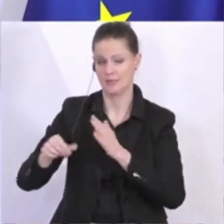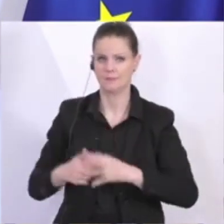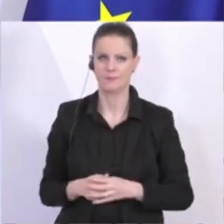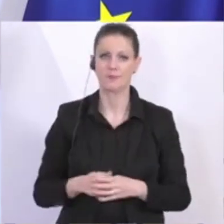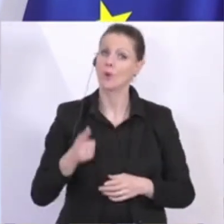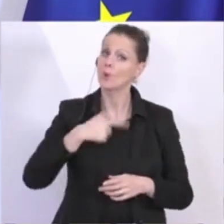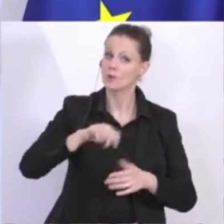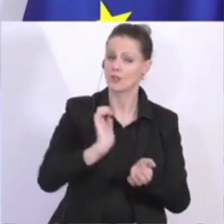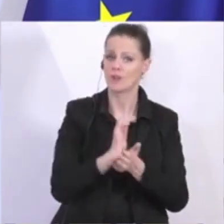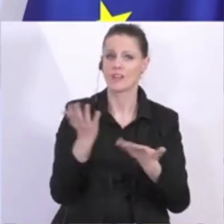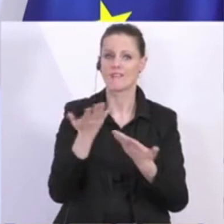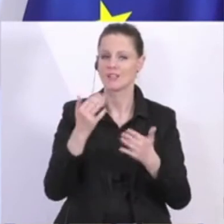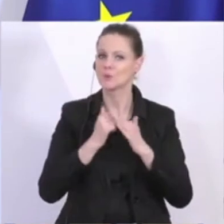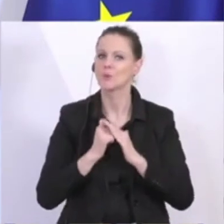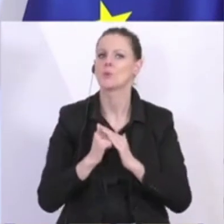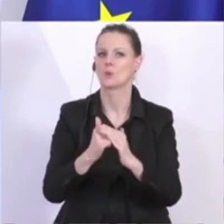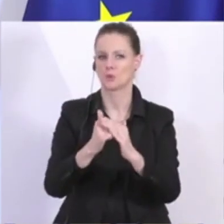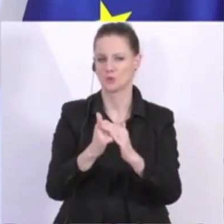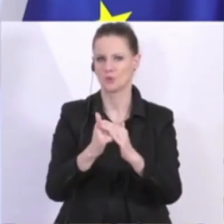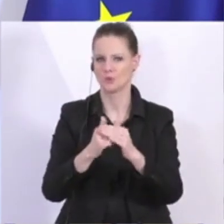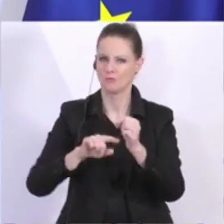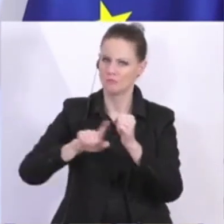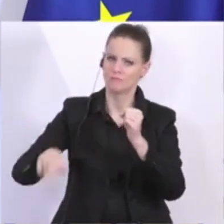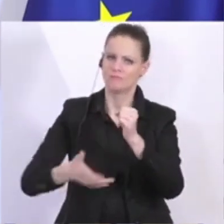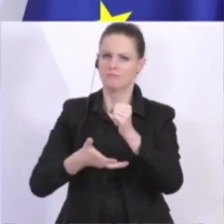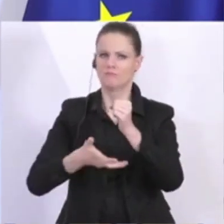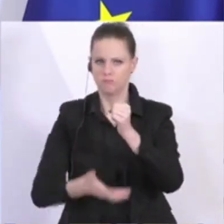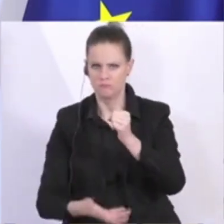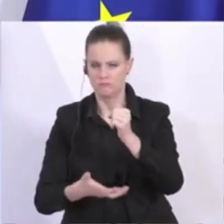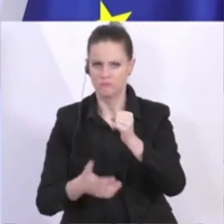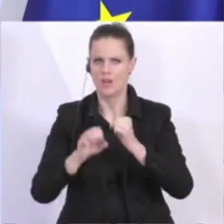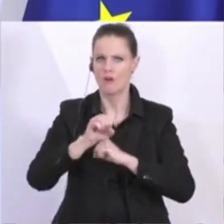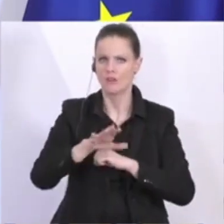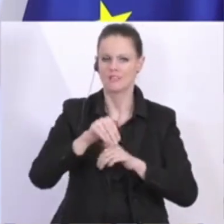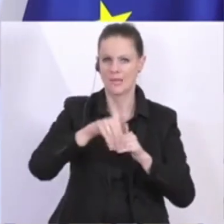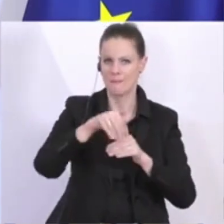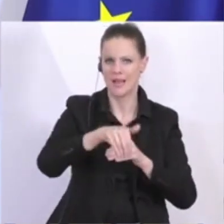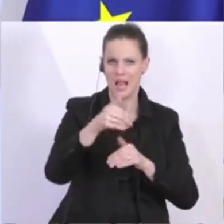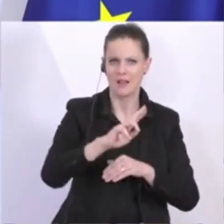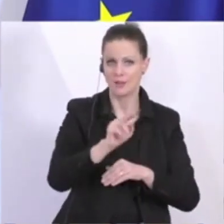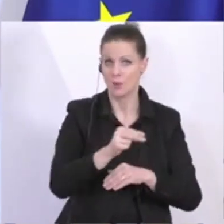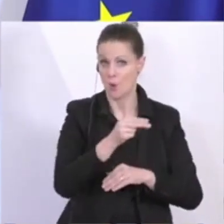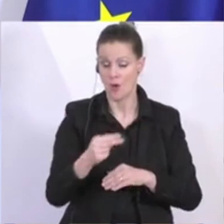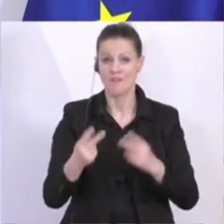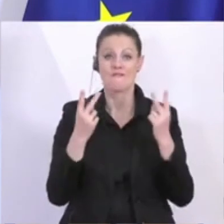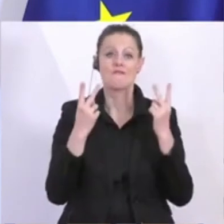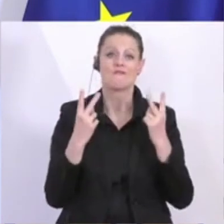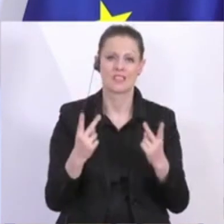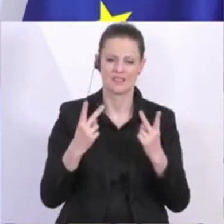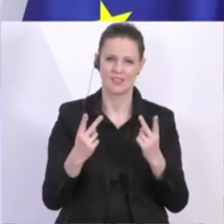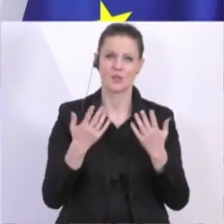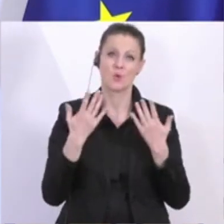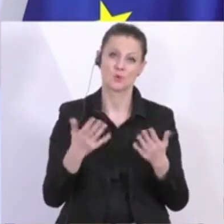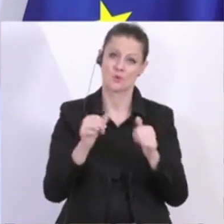zu unterstützen und mit dem großen Fonds mit den 15 Milliarden Euro ist es wichtig, dass wir hier in dieser